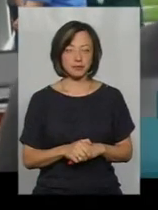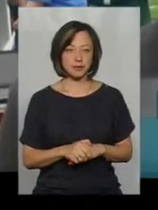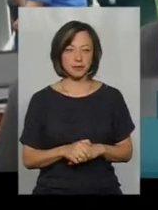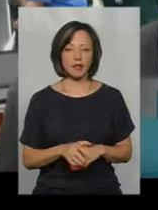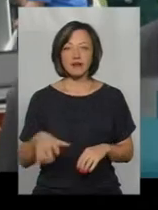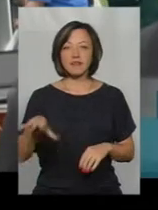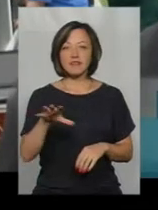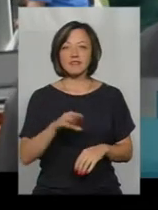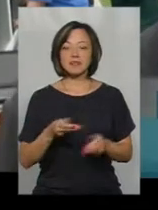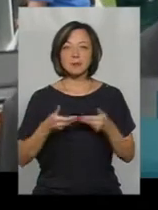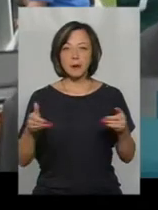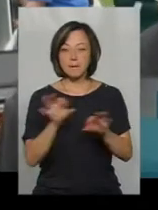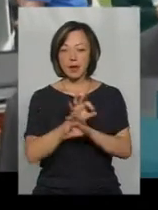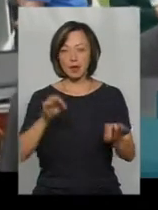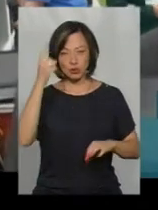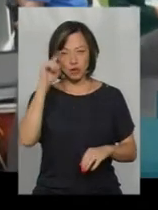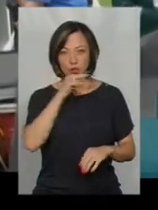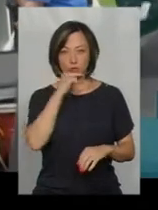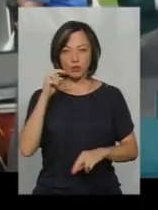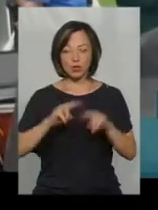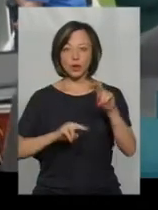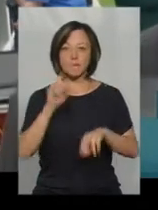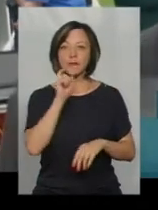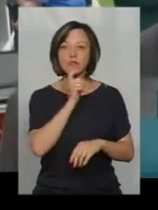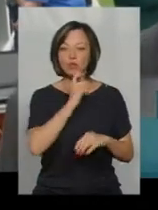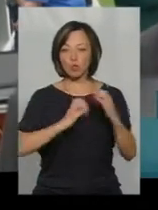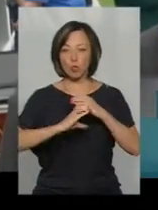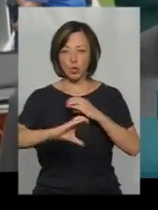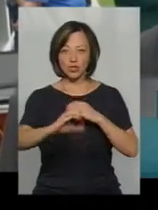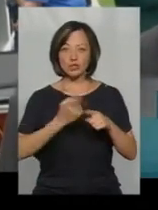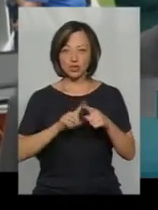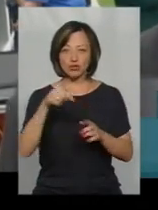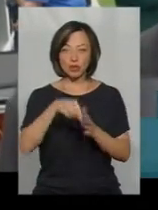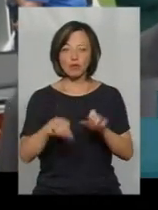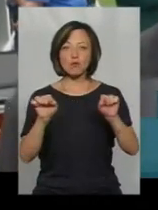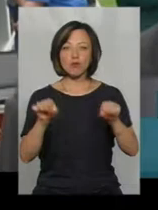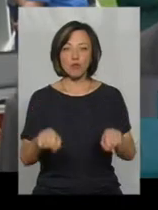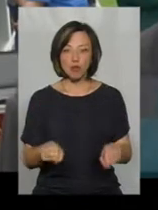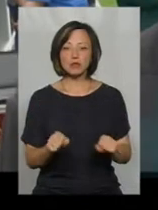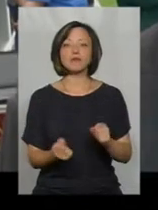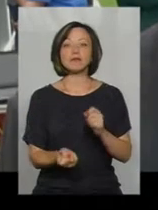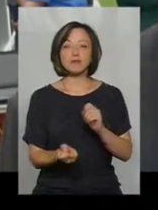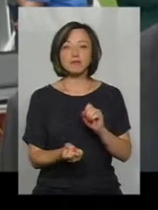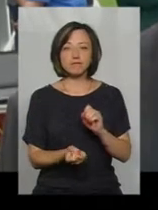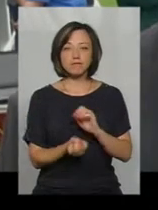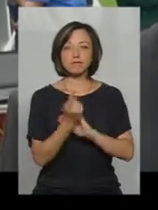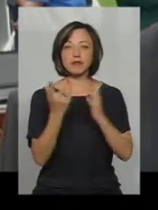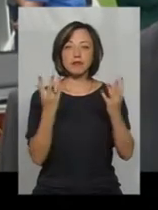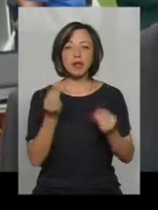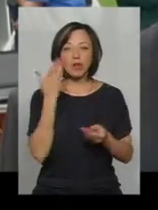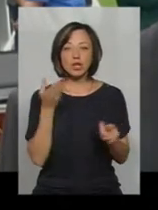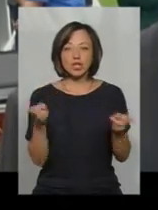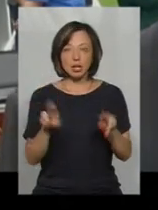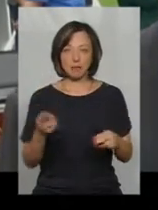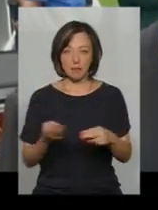Всі ми прекрасно знаємо, що Росія будує північний потік. Це свідчить про те, що може прийти такий момент, коли ми взагалі лишимося